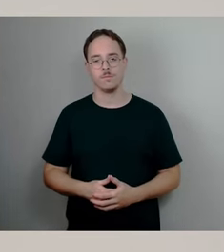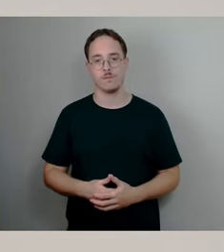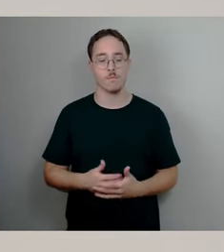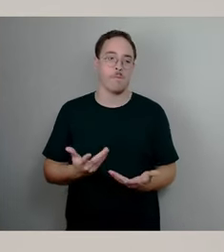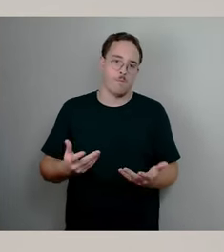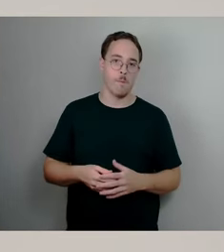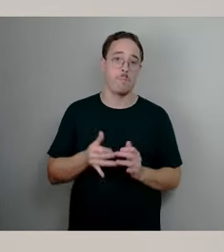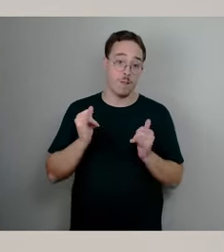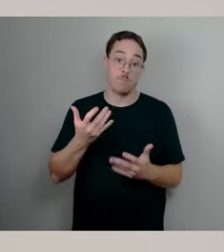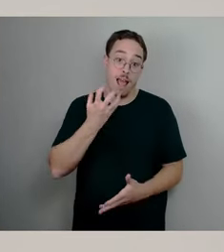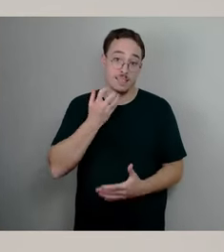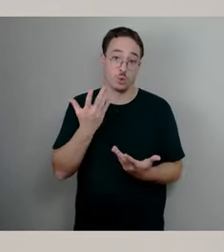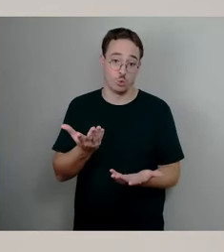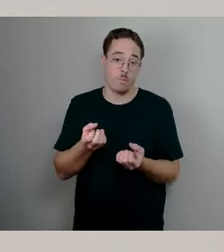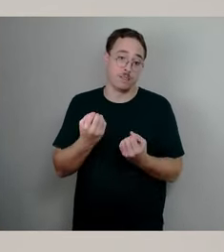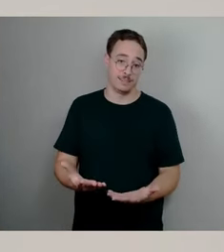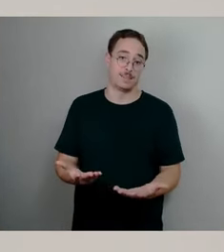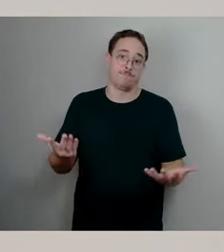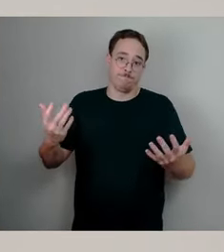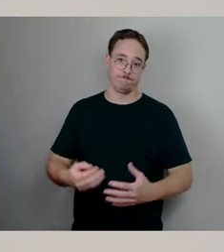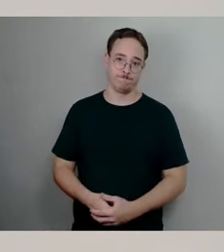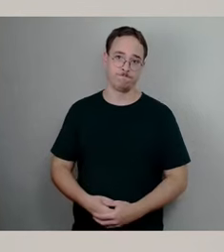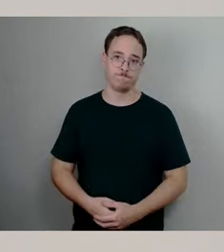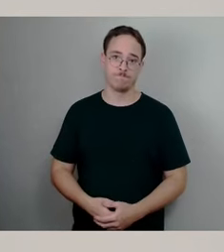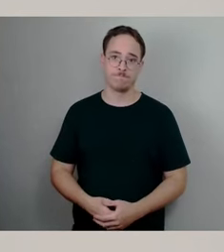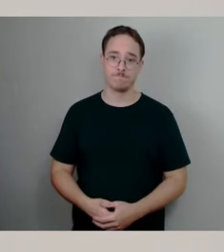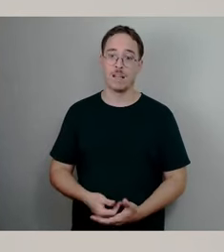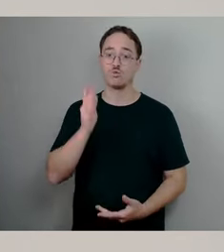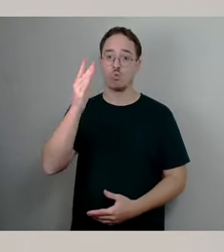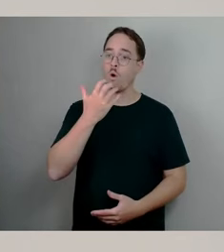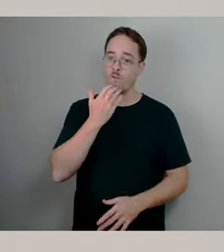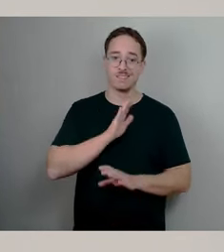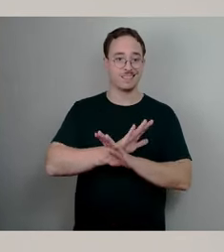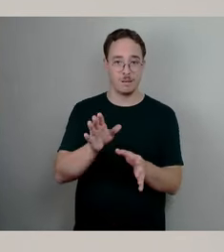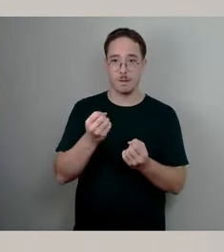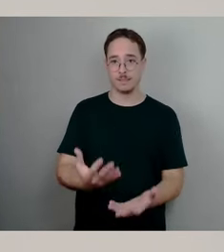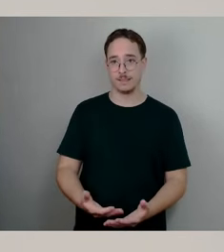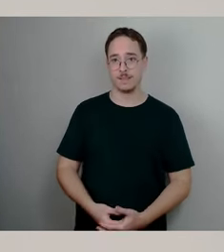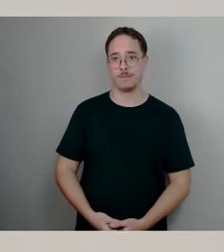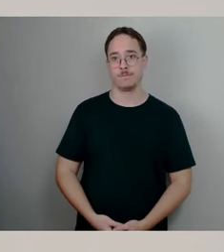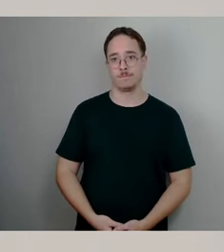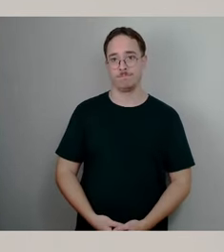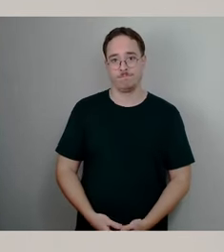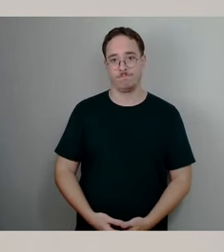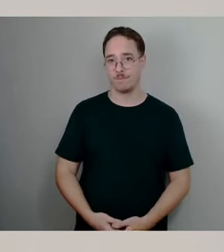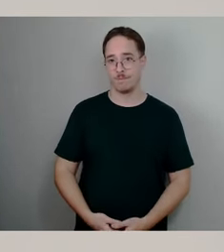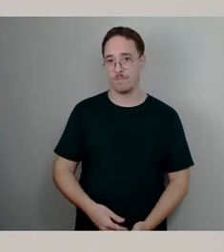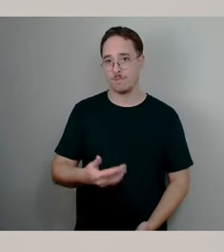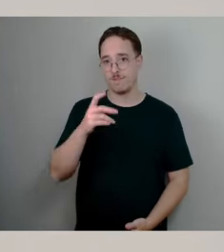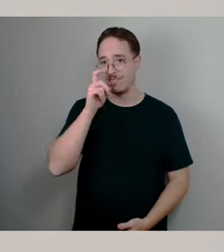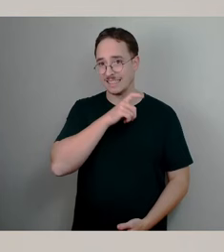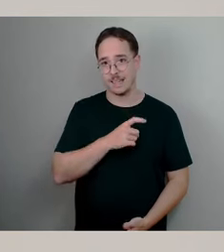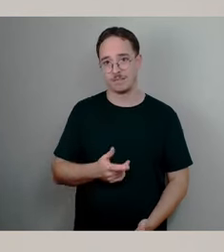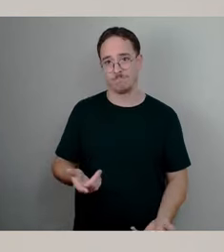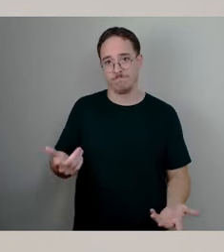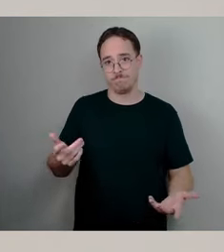es ist ärgerlich, es passiert. Sollte in Zukunft nicht wieder passieren, ist einfach ein Versehen, was stattgefunden hat. Danke